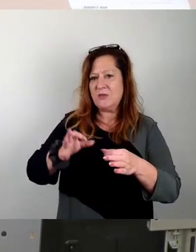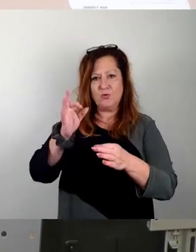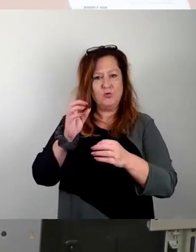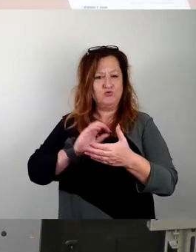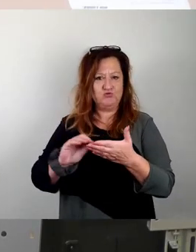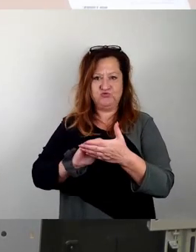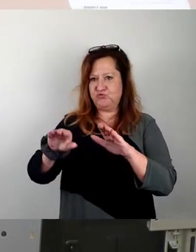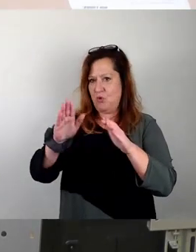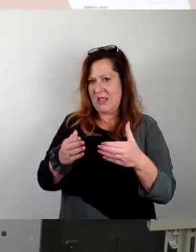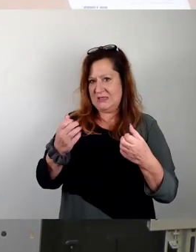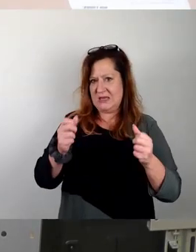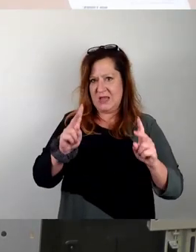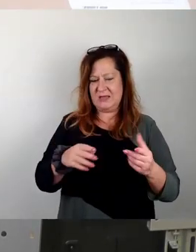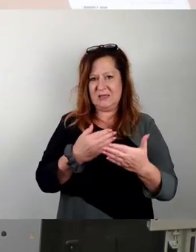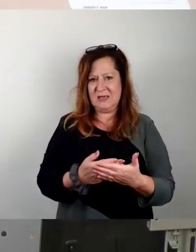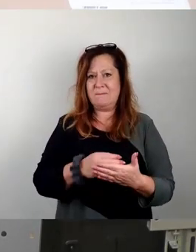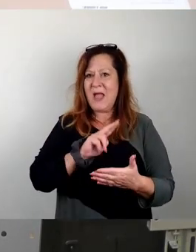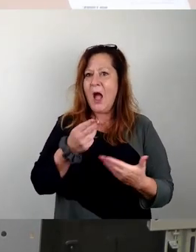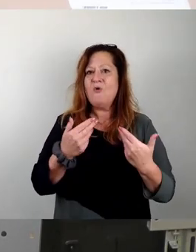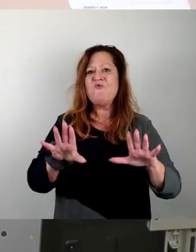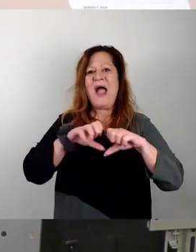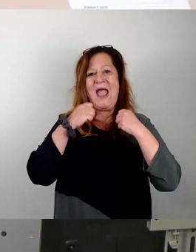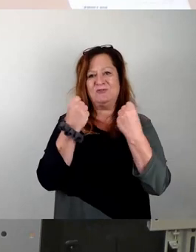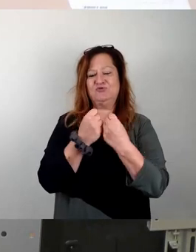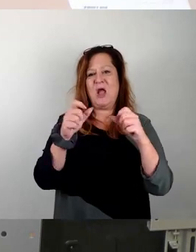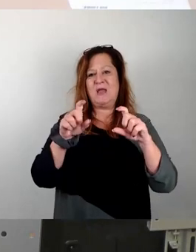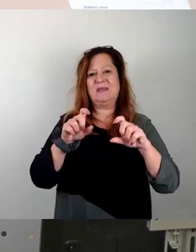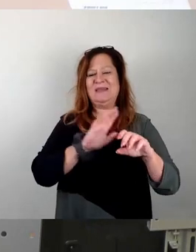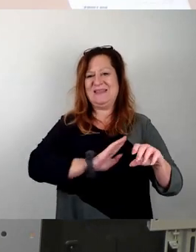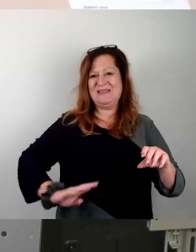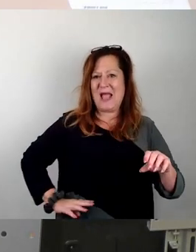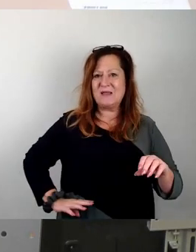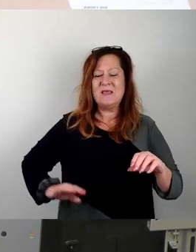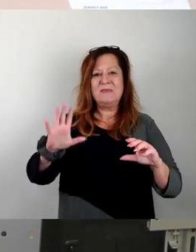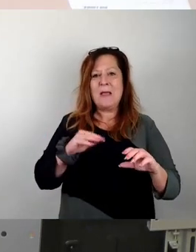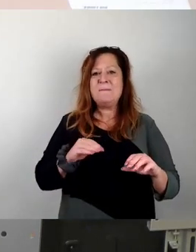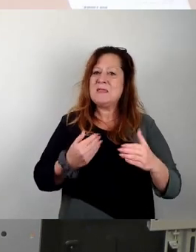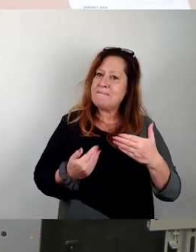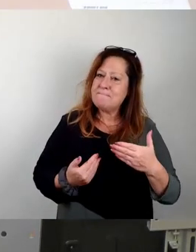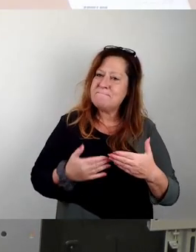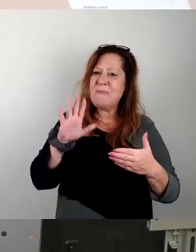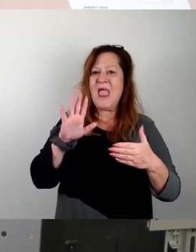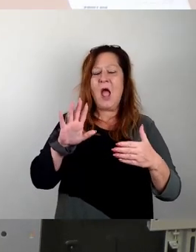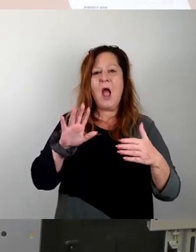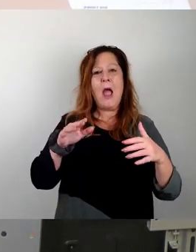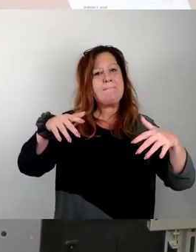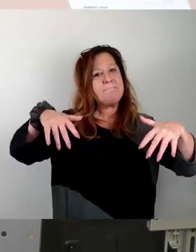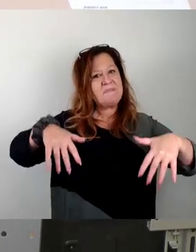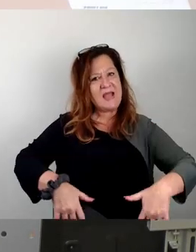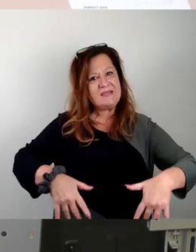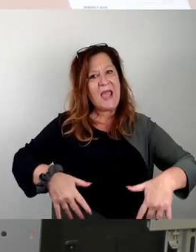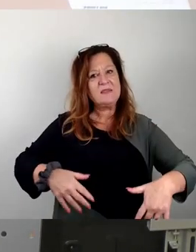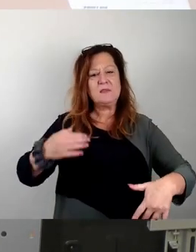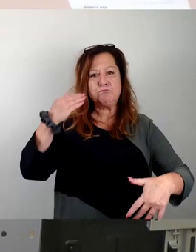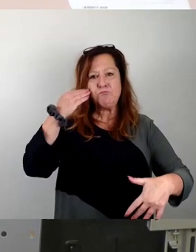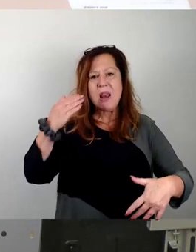Freistaat Sachsen in Verbindung zu treten, um eine höhere Präsenz von Polizeikräften vor Ort zu erwirken, um so aufgrund der gestiegenen